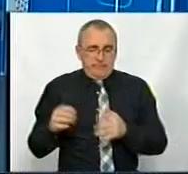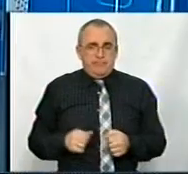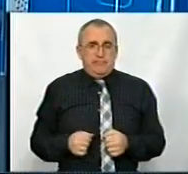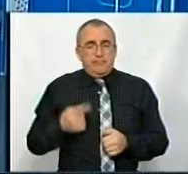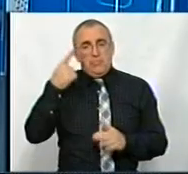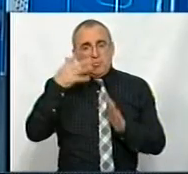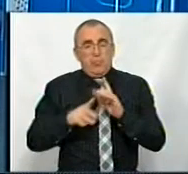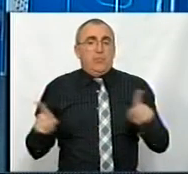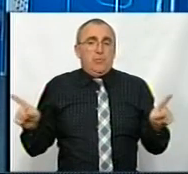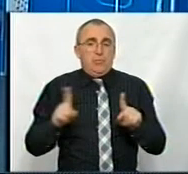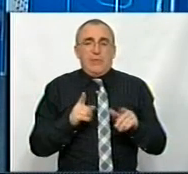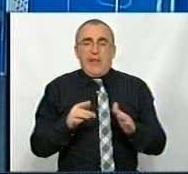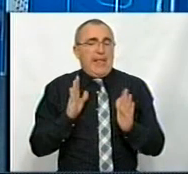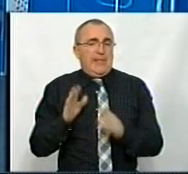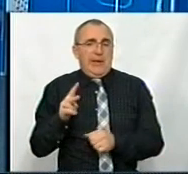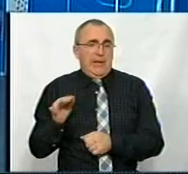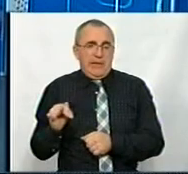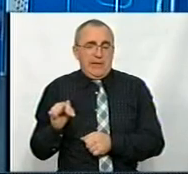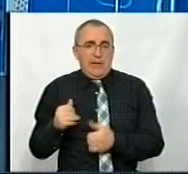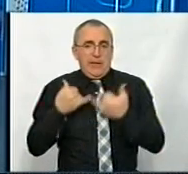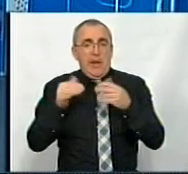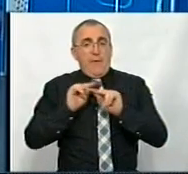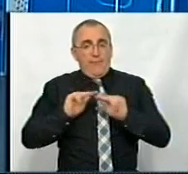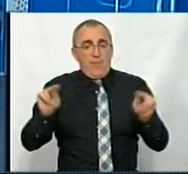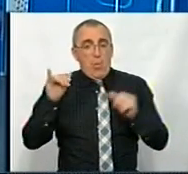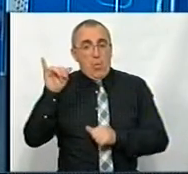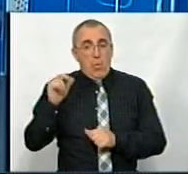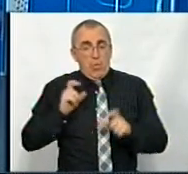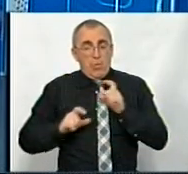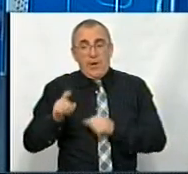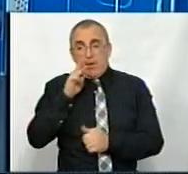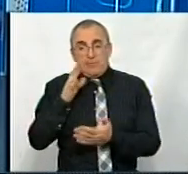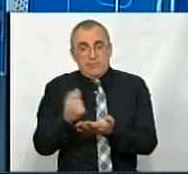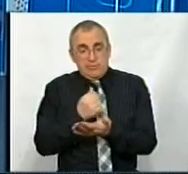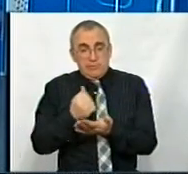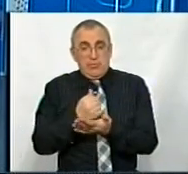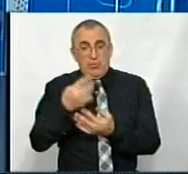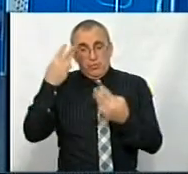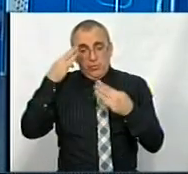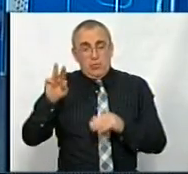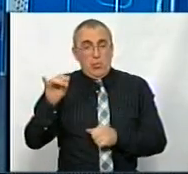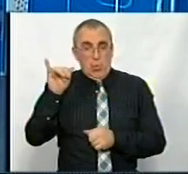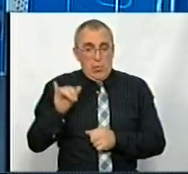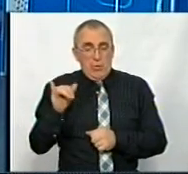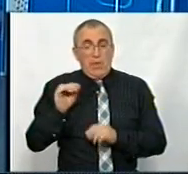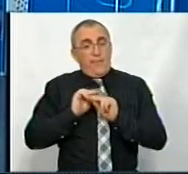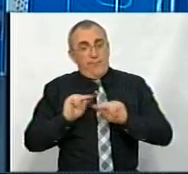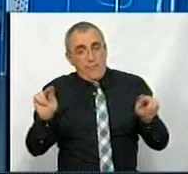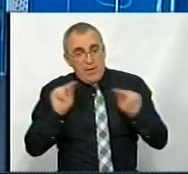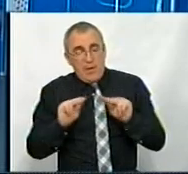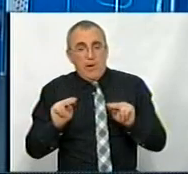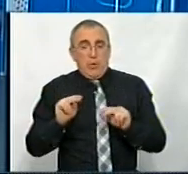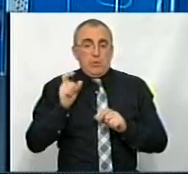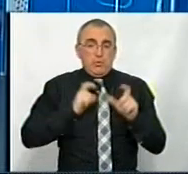Зрозуміло, що не тільки для викладачів університету заробітна плата, для сучасного університету, це не тільки викладання, не тільки